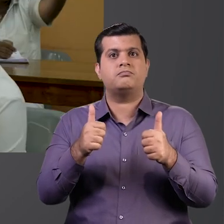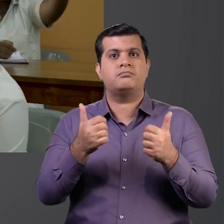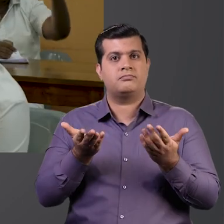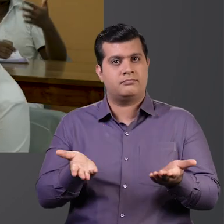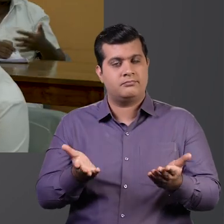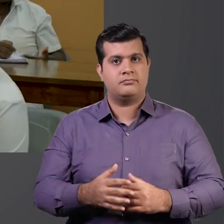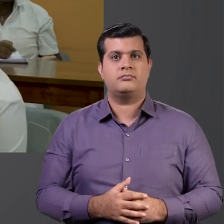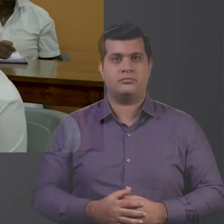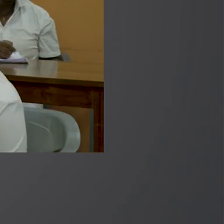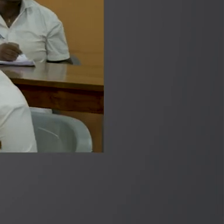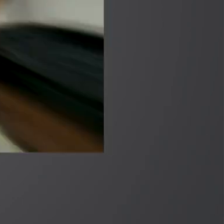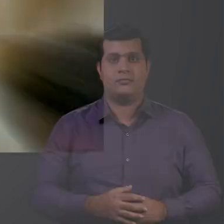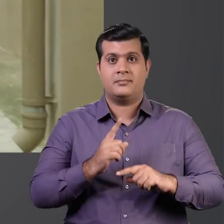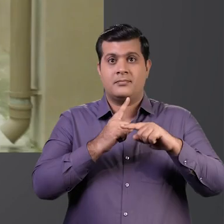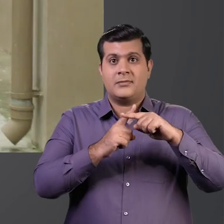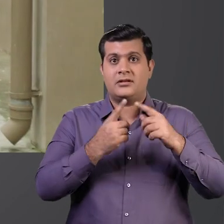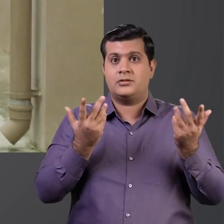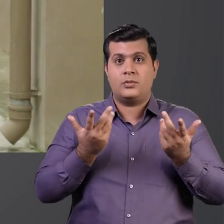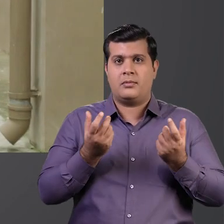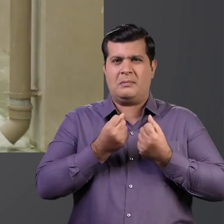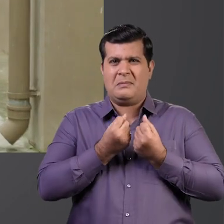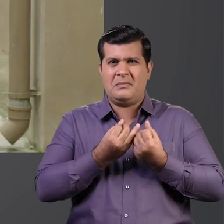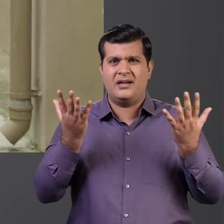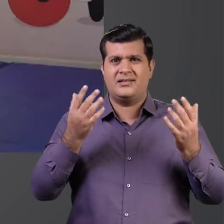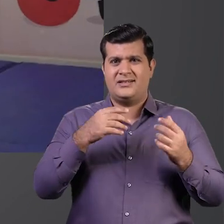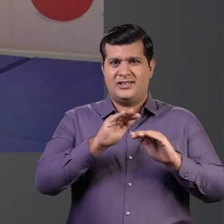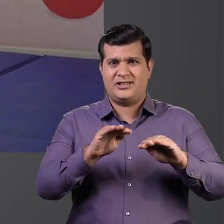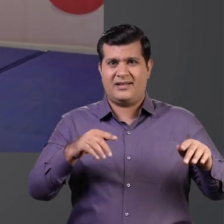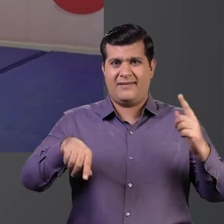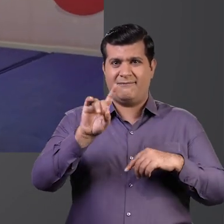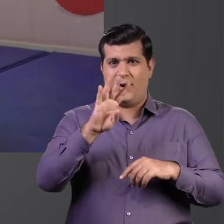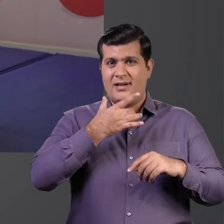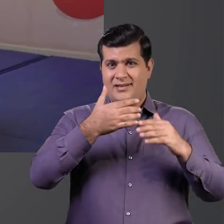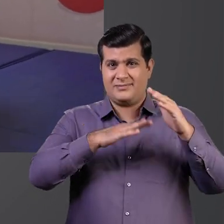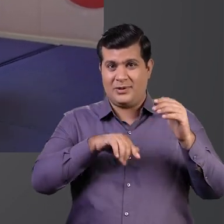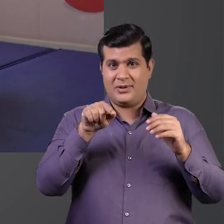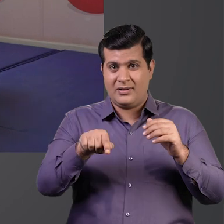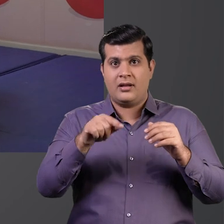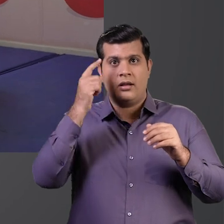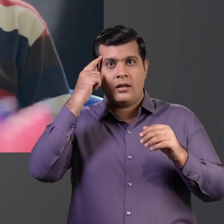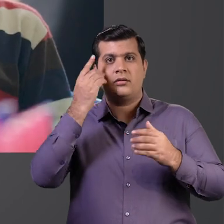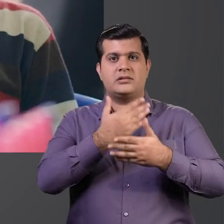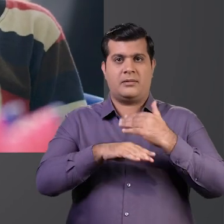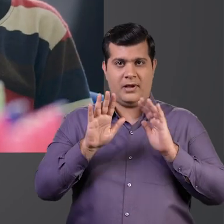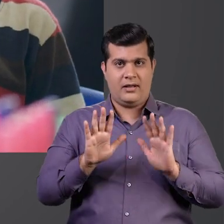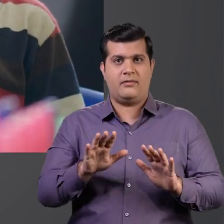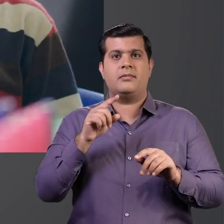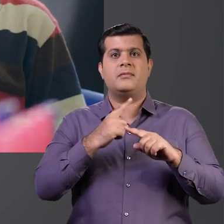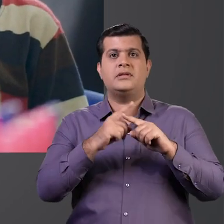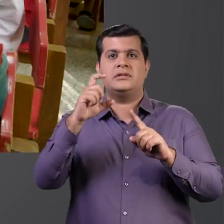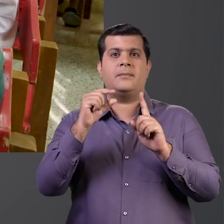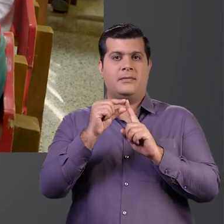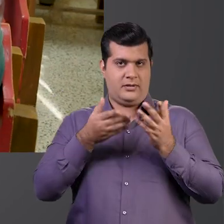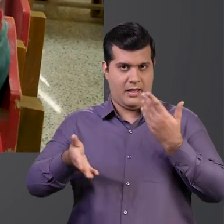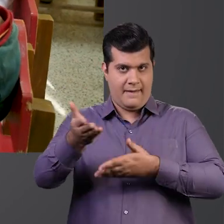चाहिए वैसा नहीं हो पाता है इसके अलावा बड़ी संख्या में 14 वर्ष से कम उम्र के बच्चे बधिक अक्षमता